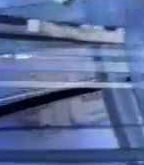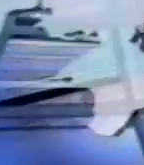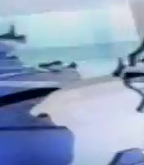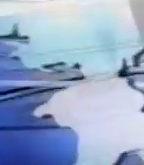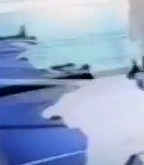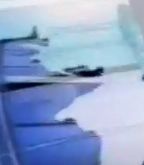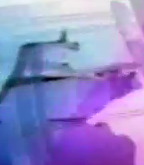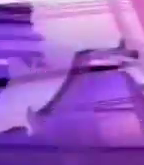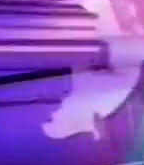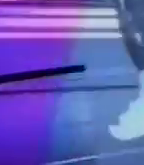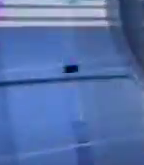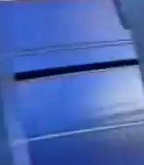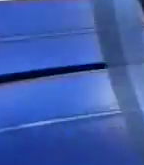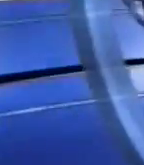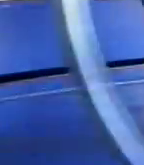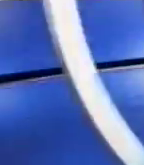Дякую за перегляд! Дякую перегляд!